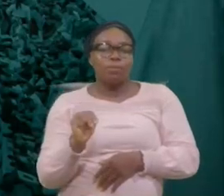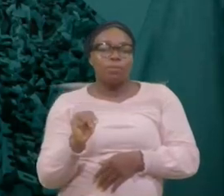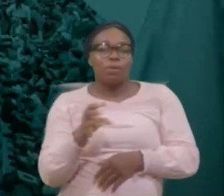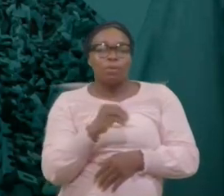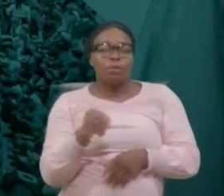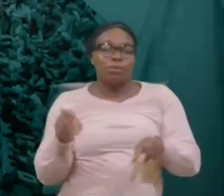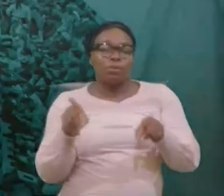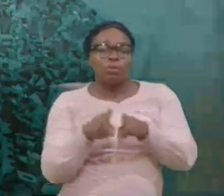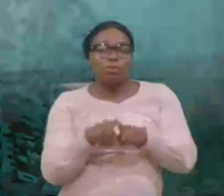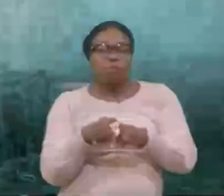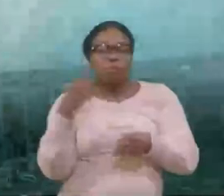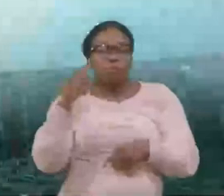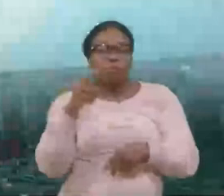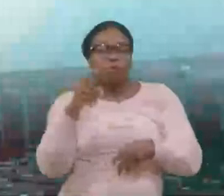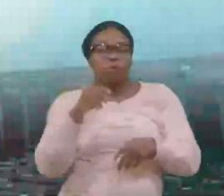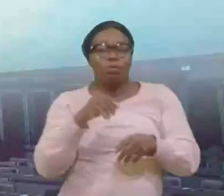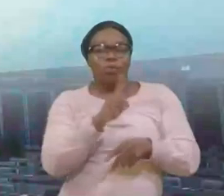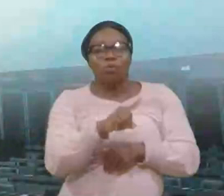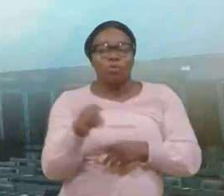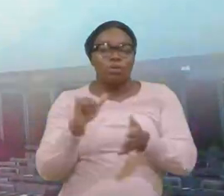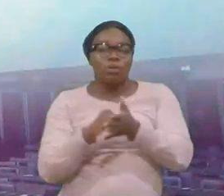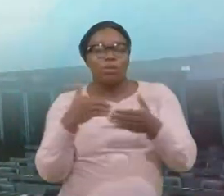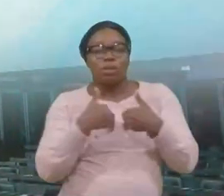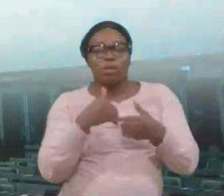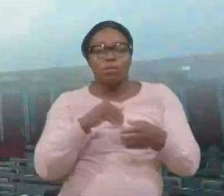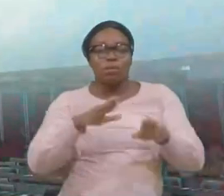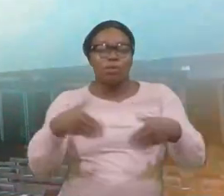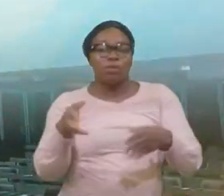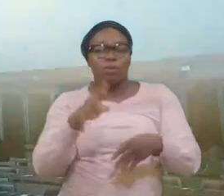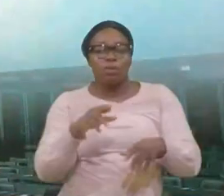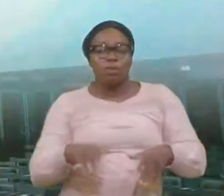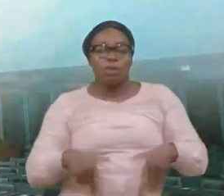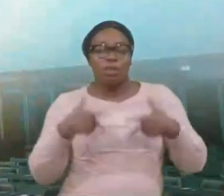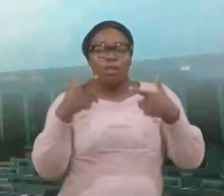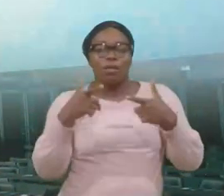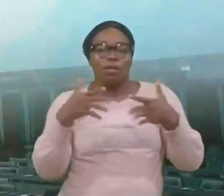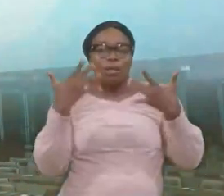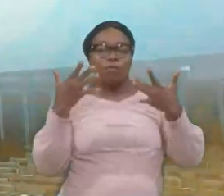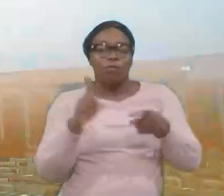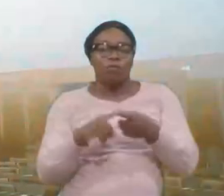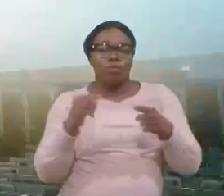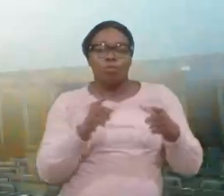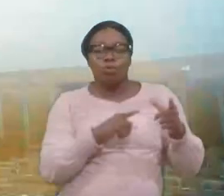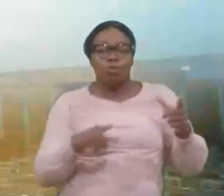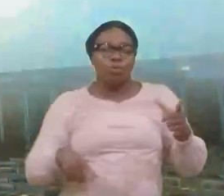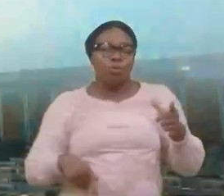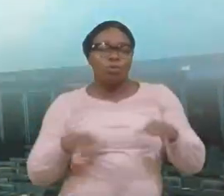Il y aura le banquet spécial pour tous ceux qui donnent leur vie au Seigneur tout au long de cette croisade.